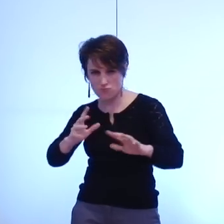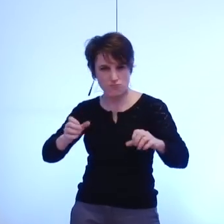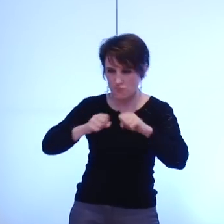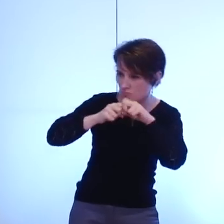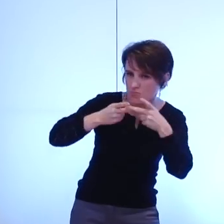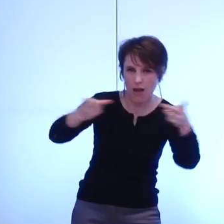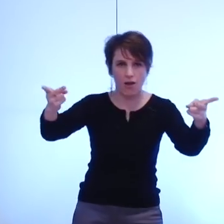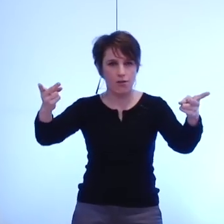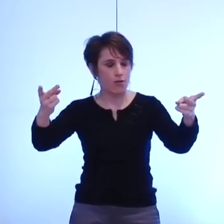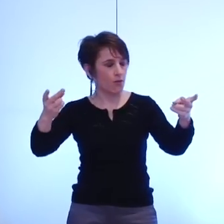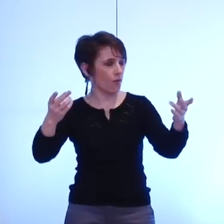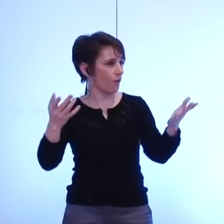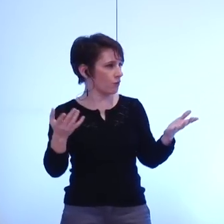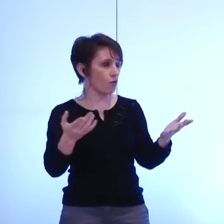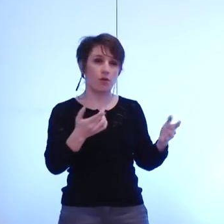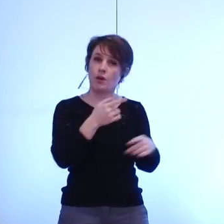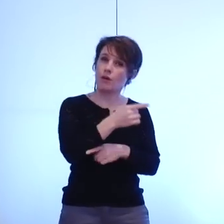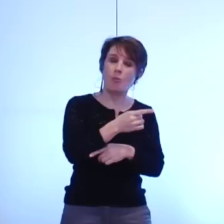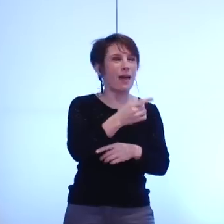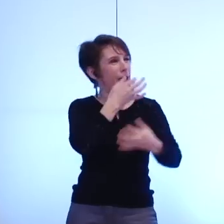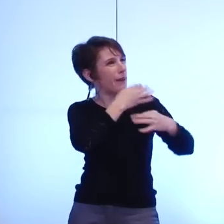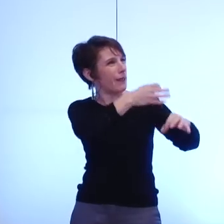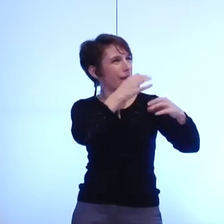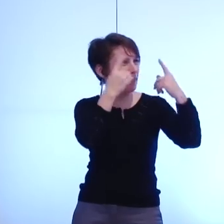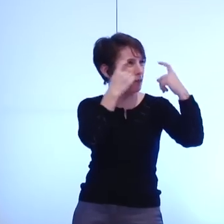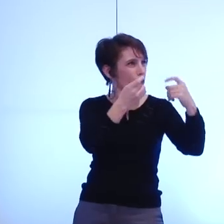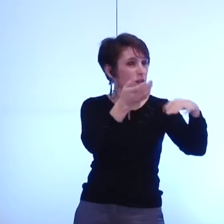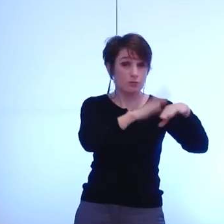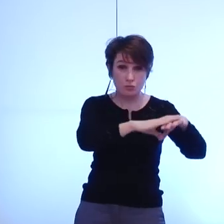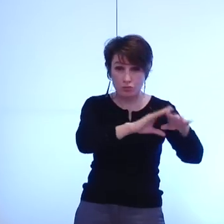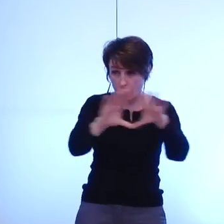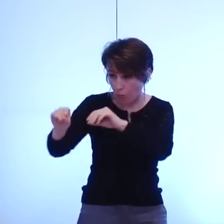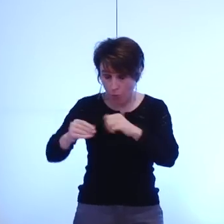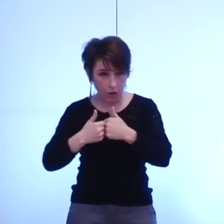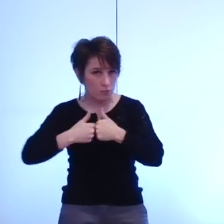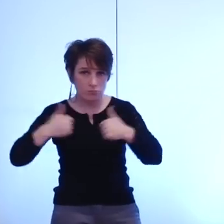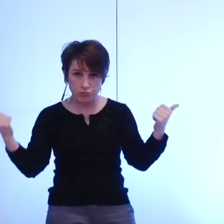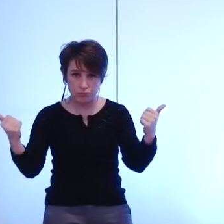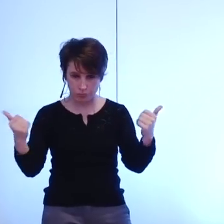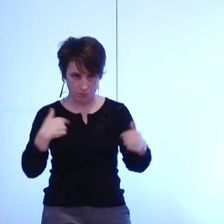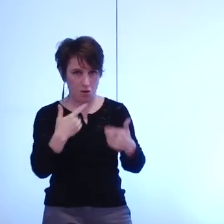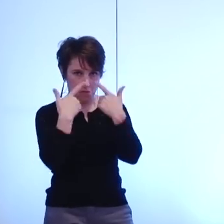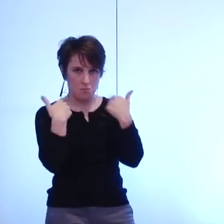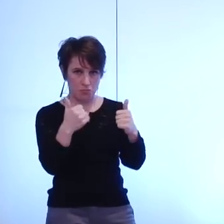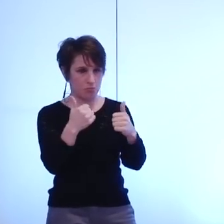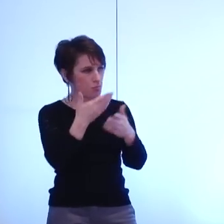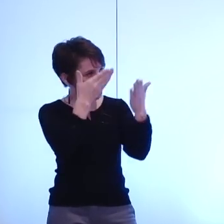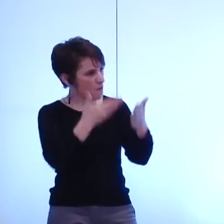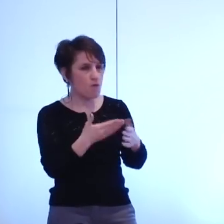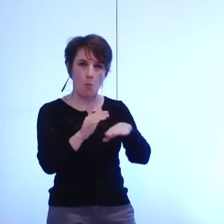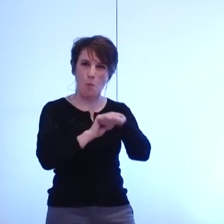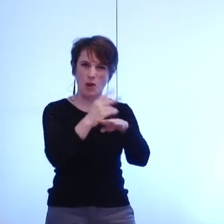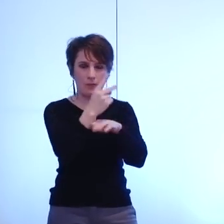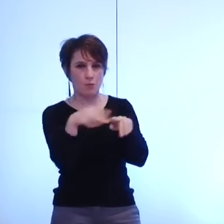exercice de grand écart où l'action contredit les dires ainsi se dessinent les contours d'une politique que vous ne voulez pas afficher.